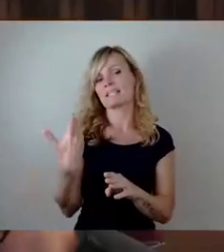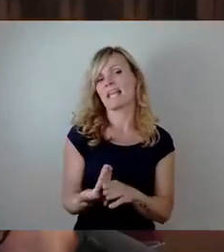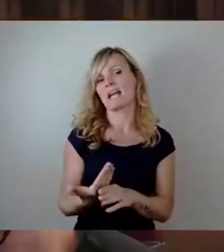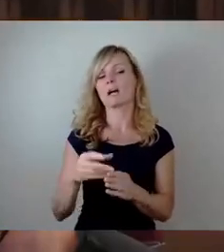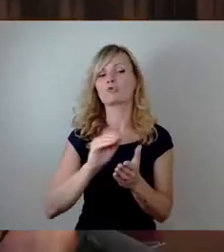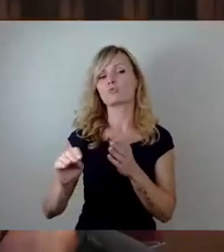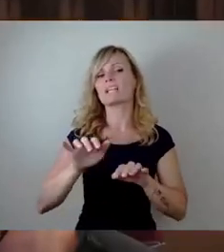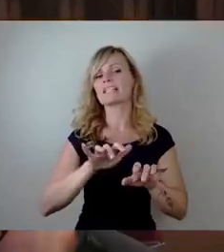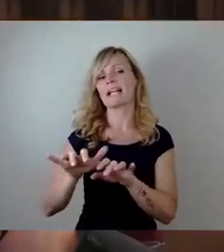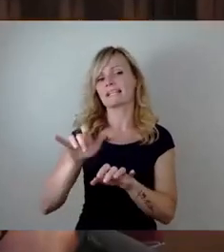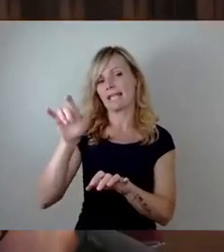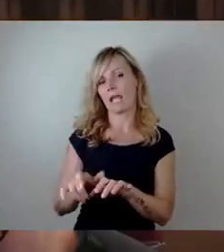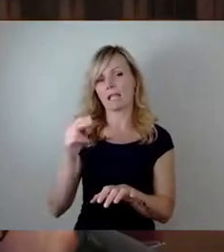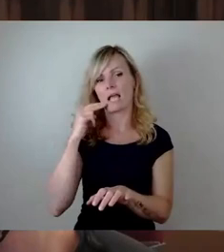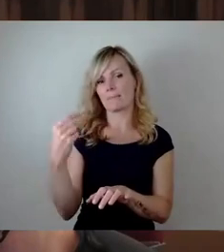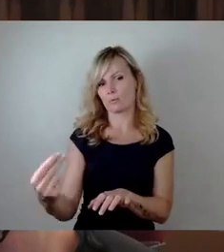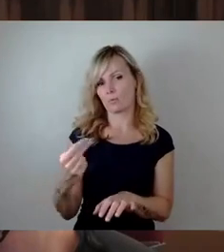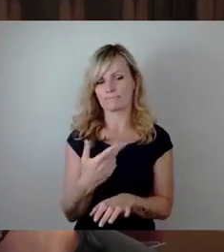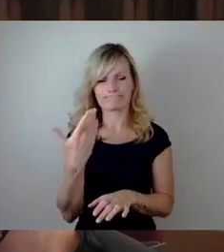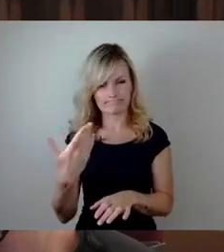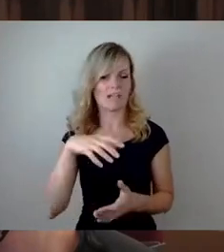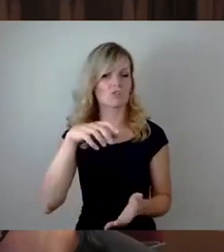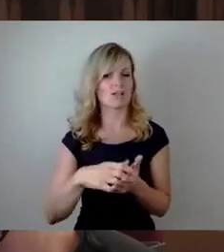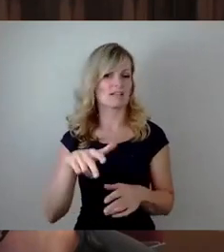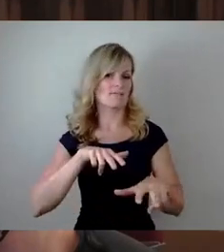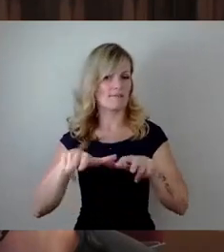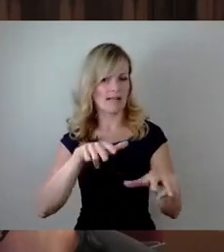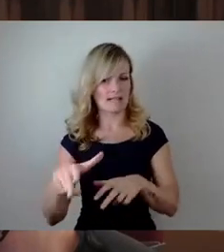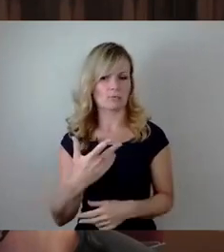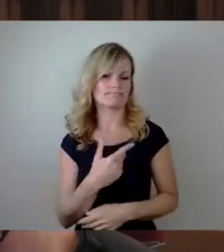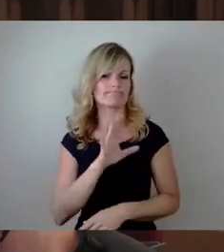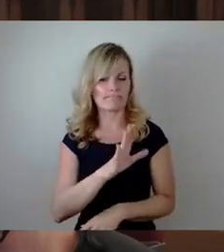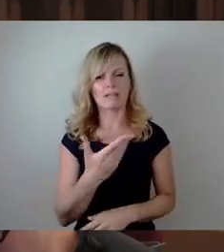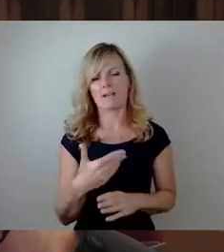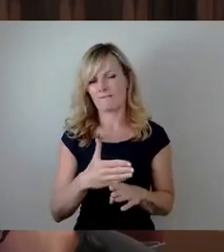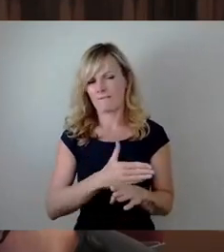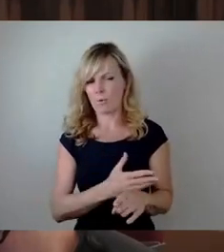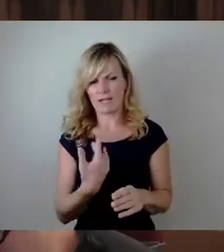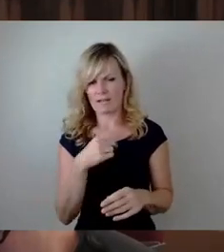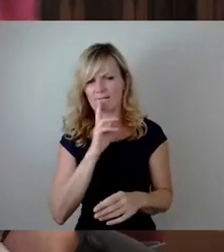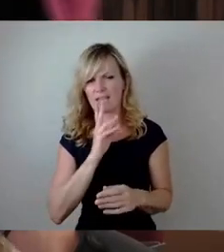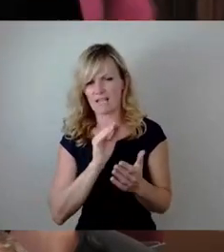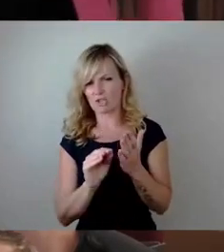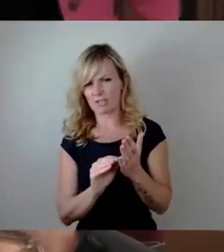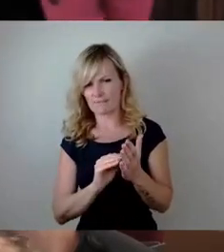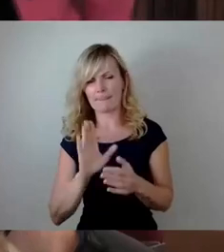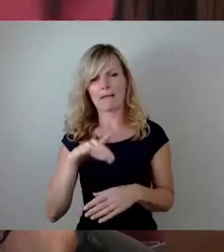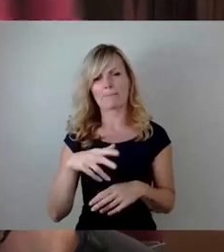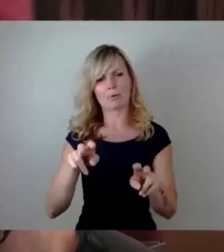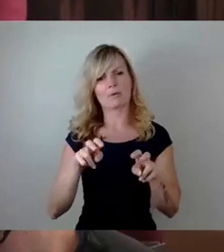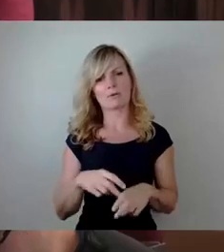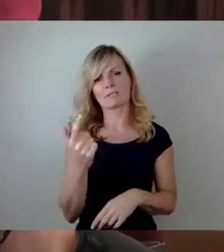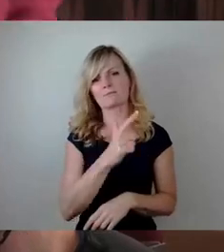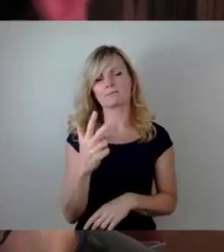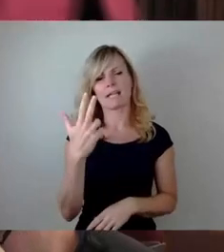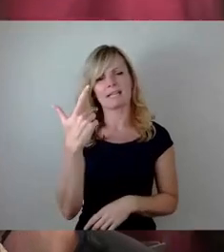sollten ja nach dem Willen der Stadtverwaltung, da habe ich in meiner schriftlichen Voreinreichung einen Fehler drin, rückwirkend ab dem 1. Januar 2023, also